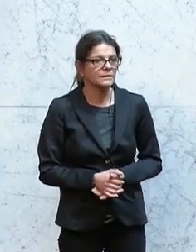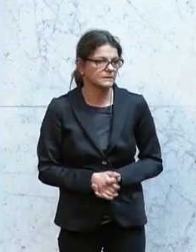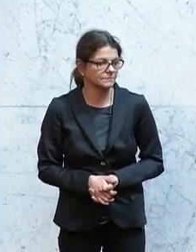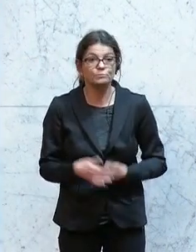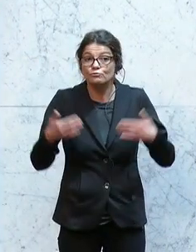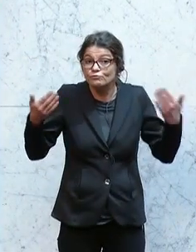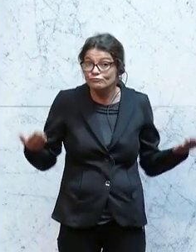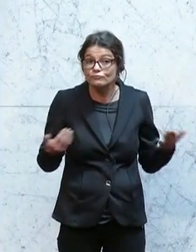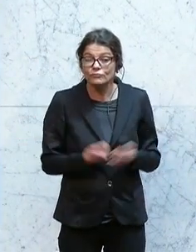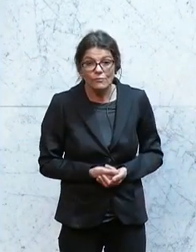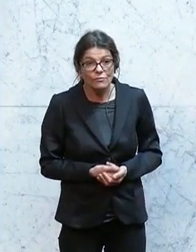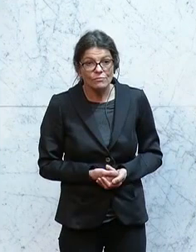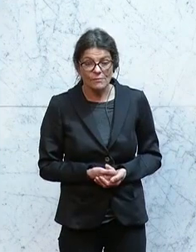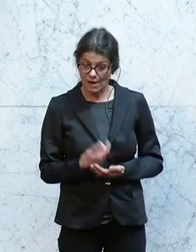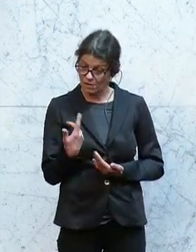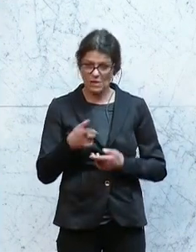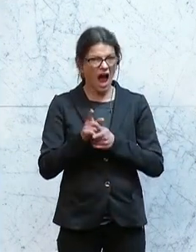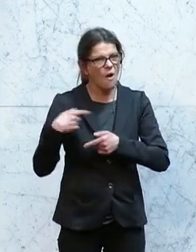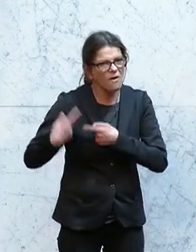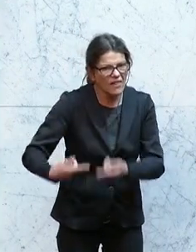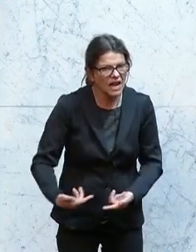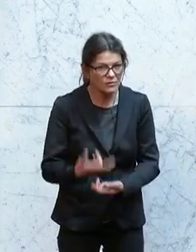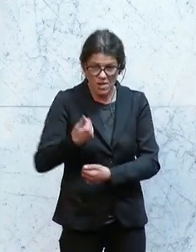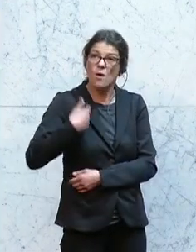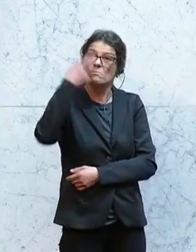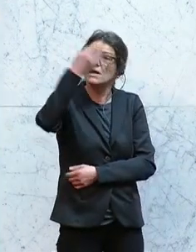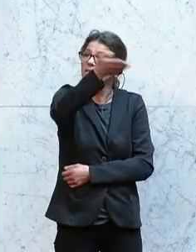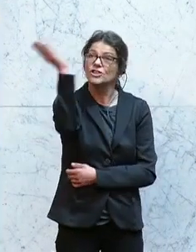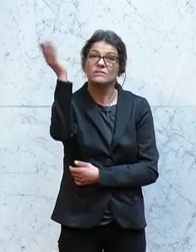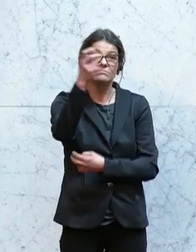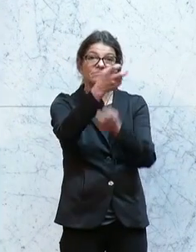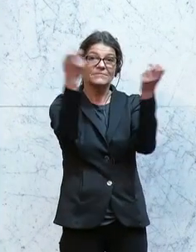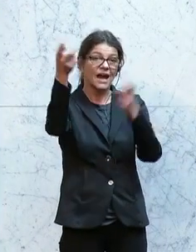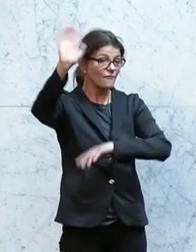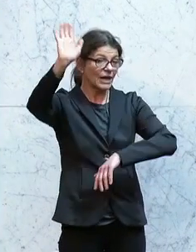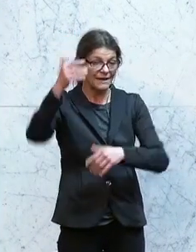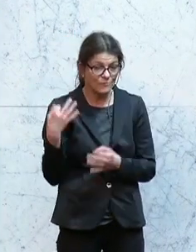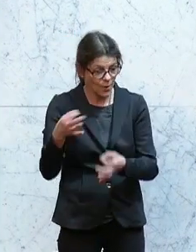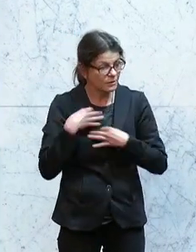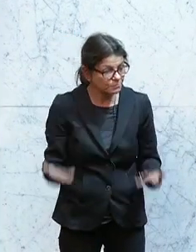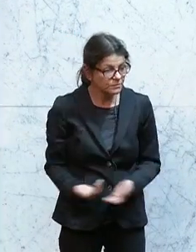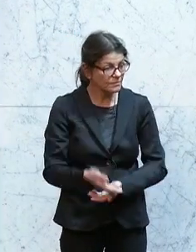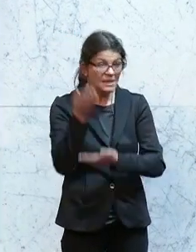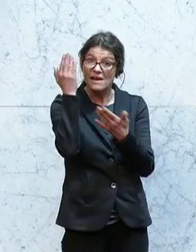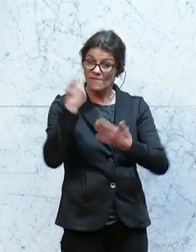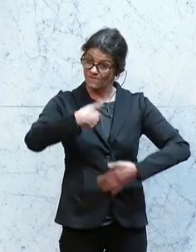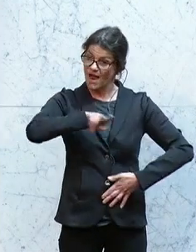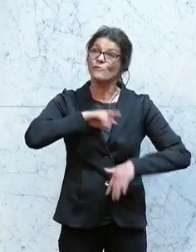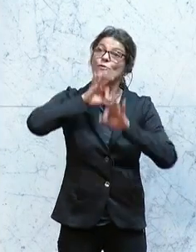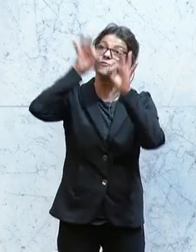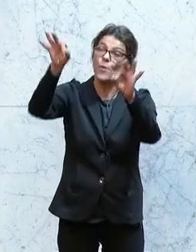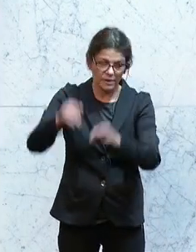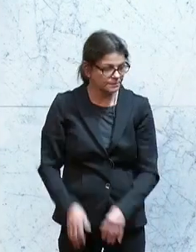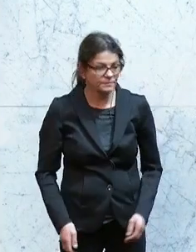Und das ist auch die Generation von diesen jungen Menschen, die da gerade rüberwinken an uns alle, für die wir in Verantwortung stehen.